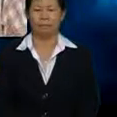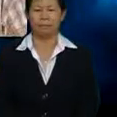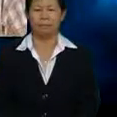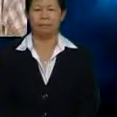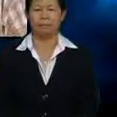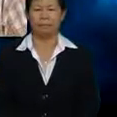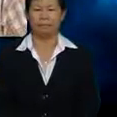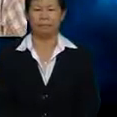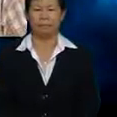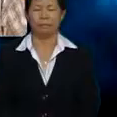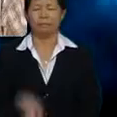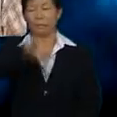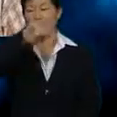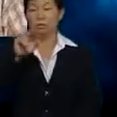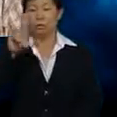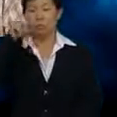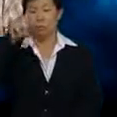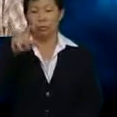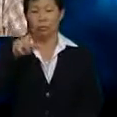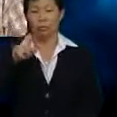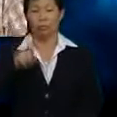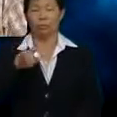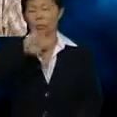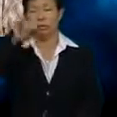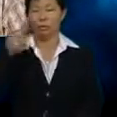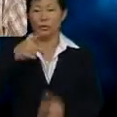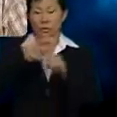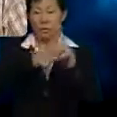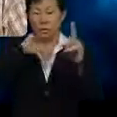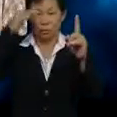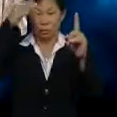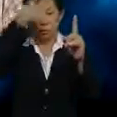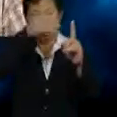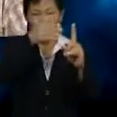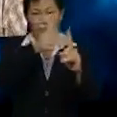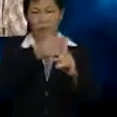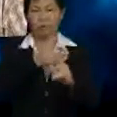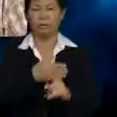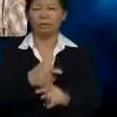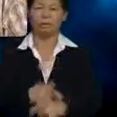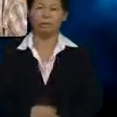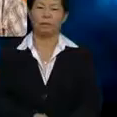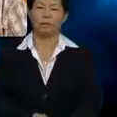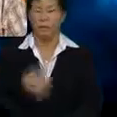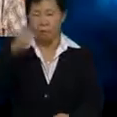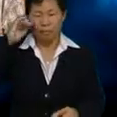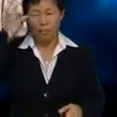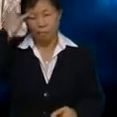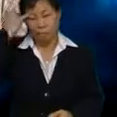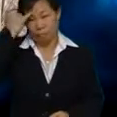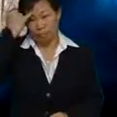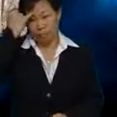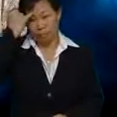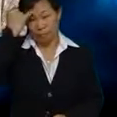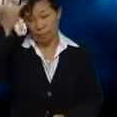Sebaliknya, Julia ini perlulah disuruh dari sudut hayat ataupun dari sudut pandangan yang lebih global,